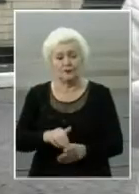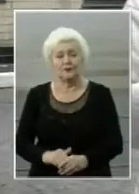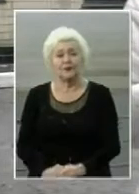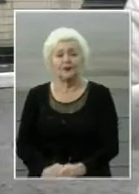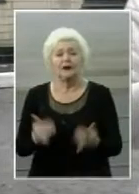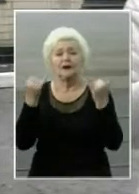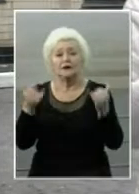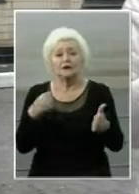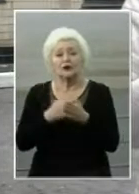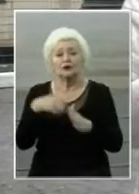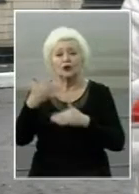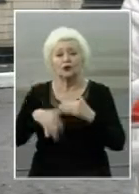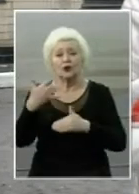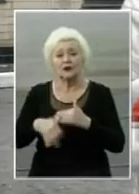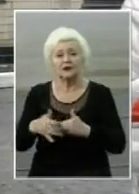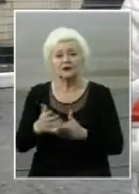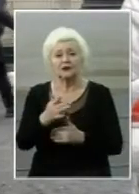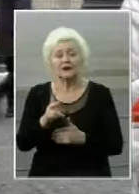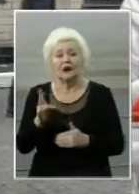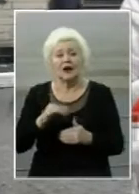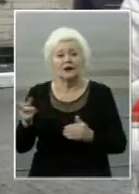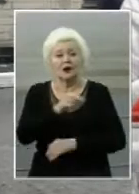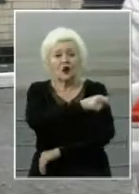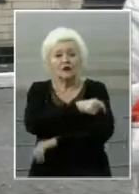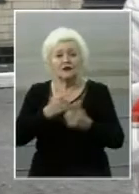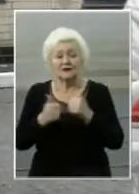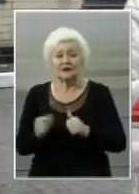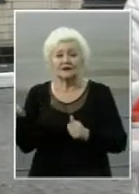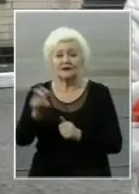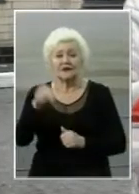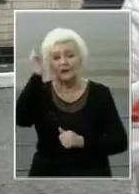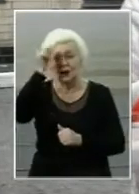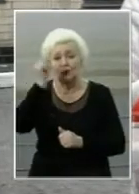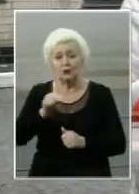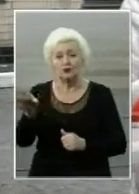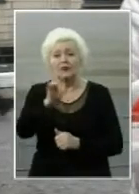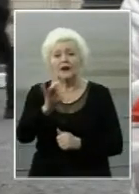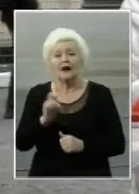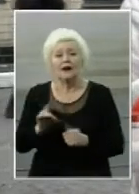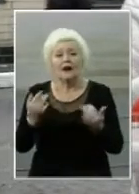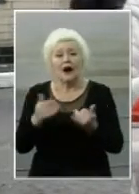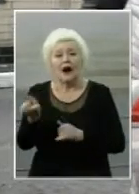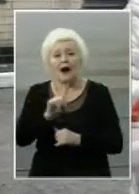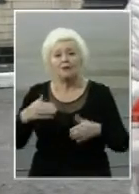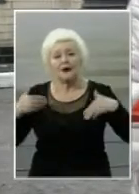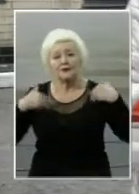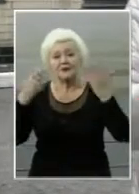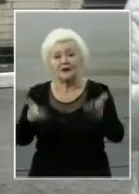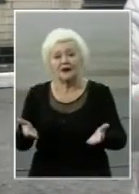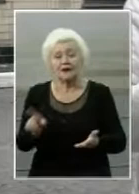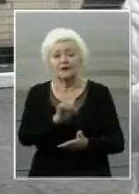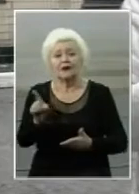Сьогодні до Херсонського обласного військового комісаріату завітали учні 41-ї загальноосвітньої школи, аби привітати